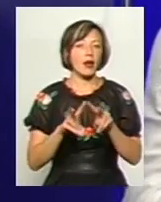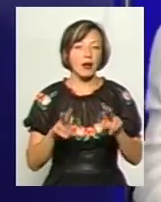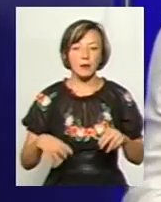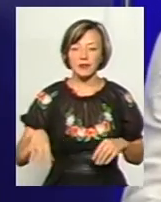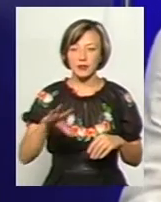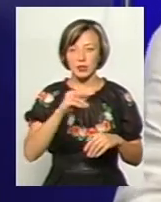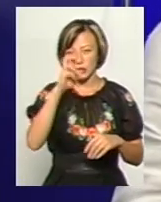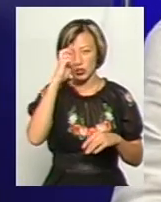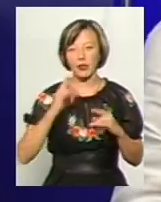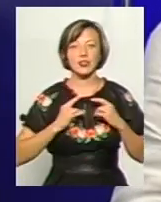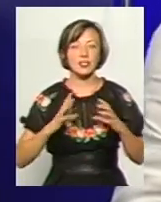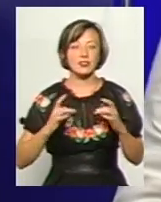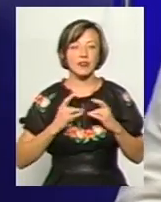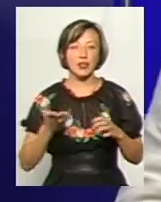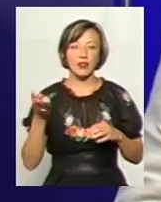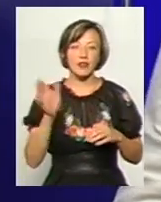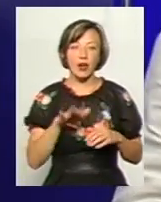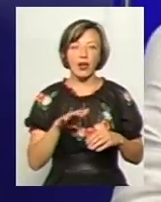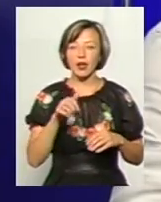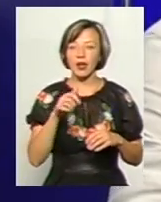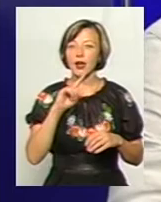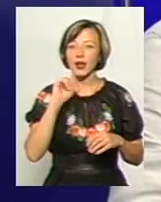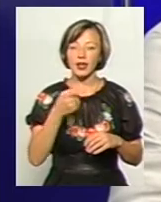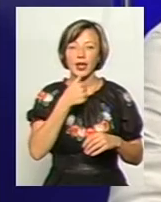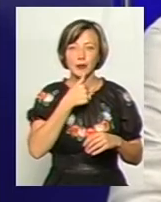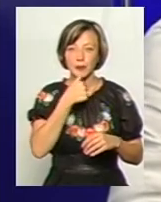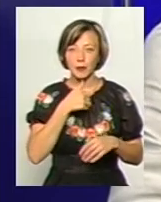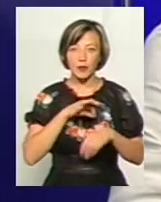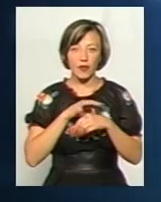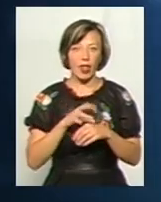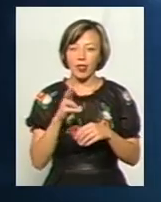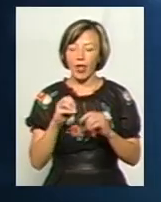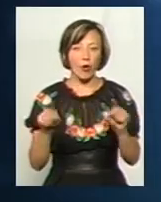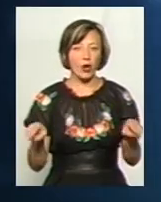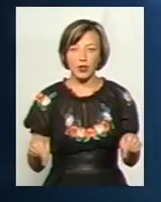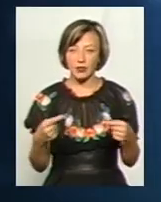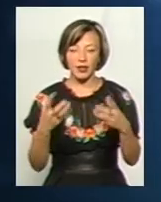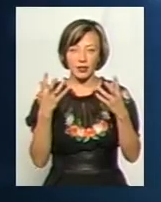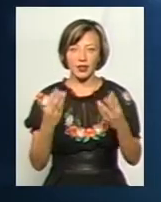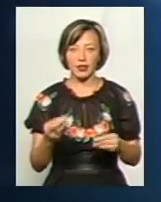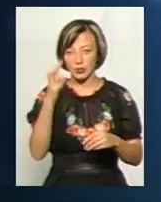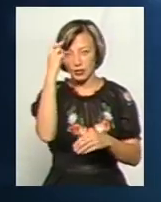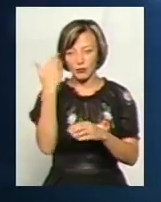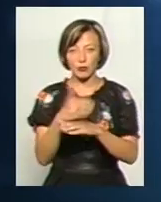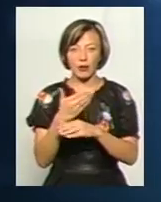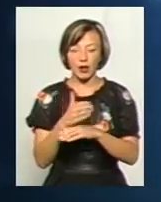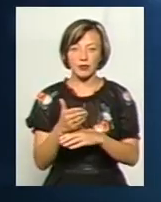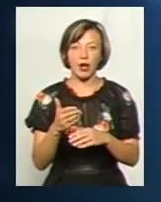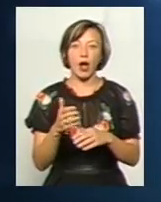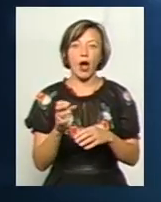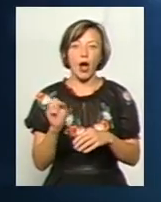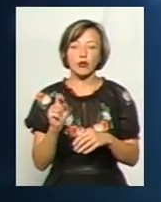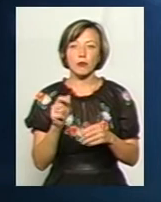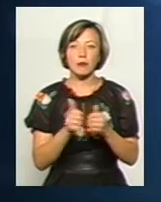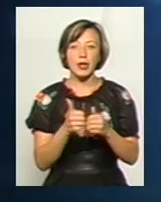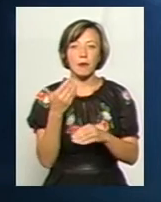всіх державних свят. А ну давайте один рік спробуємо не організовувати День Державного Прапора, а щоб